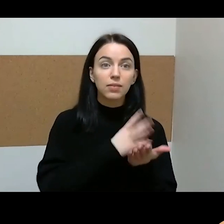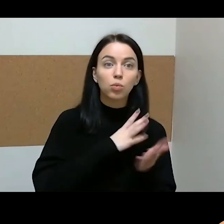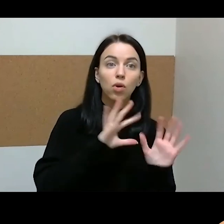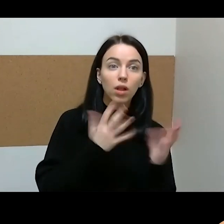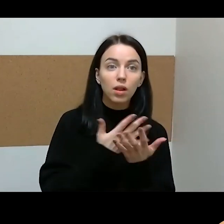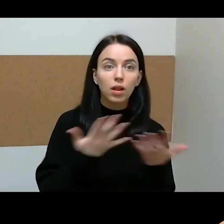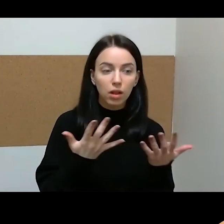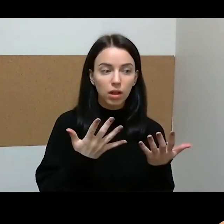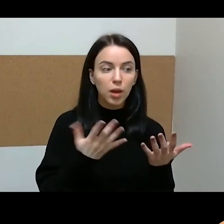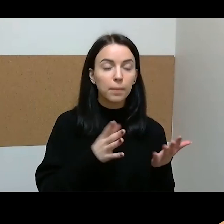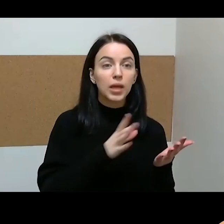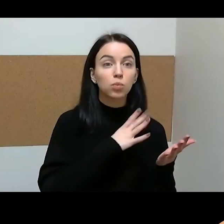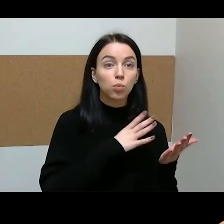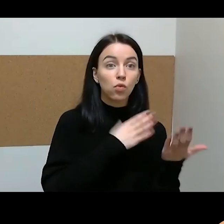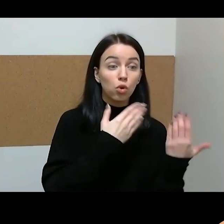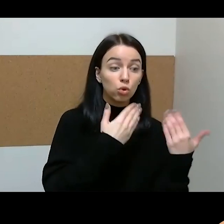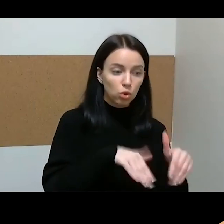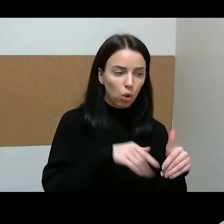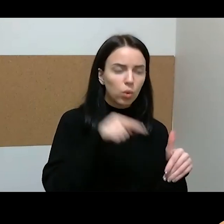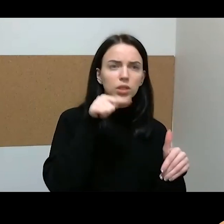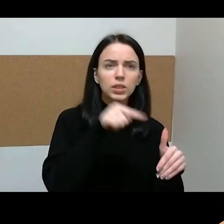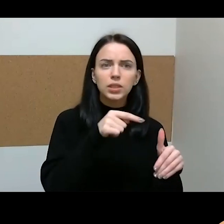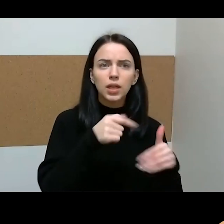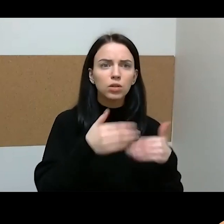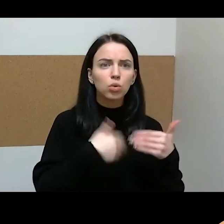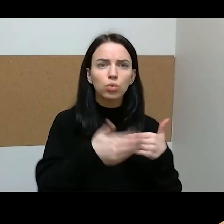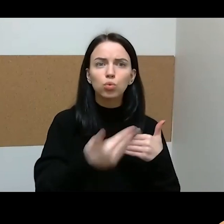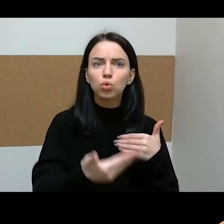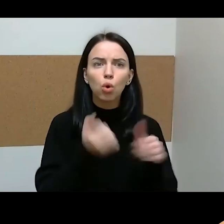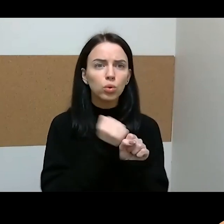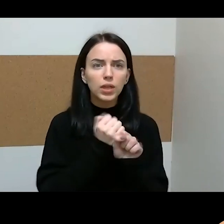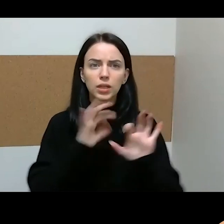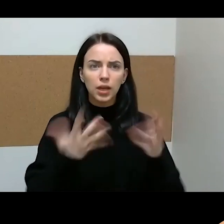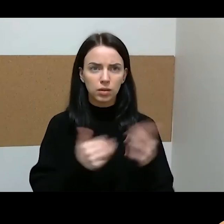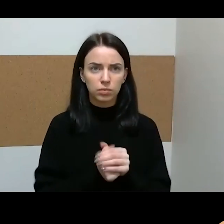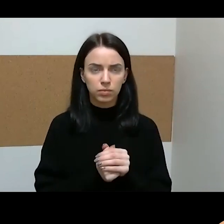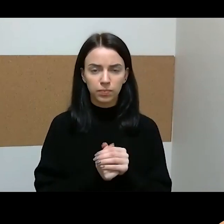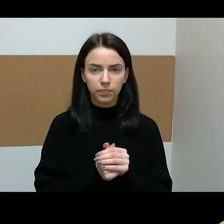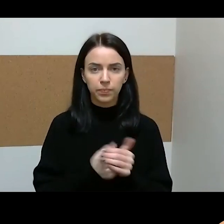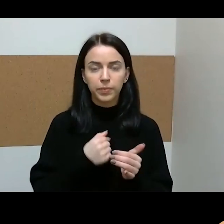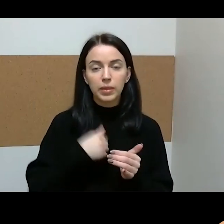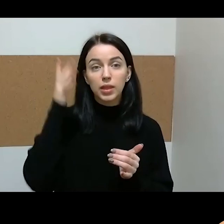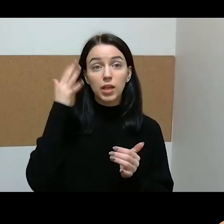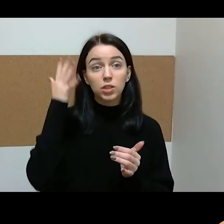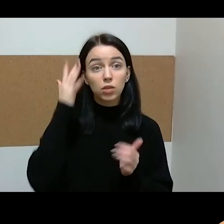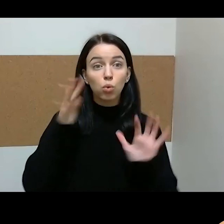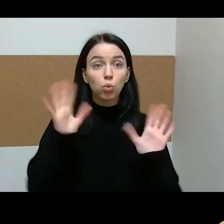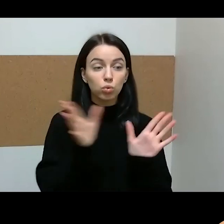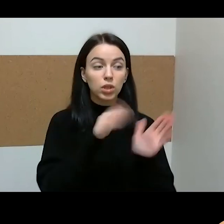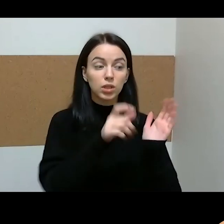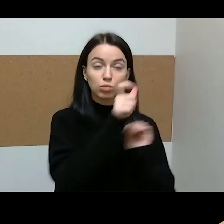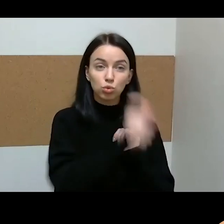ką tu darai su tuo. Ką tu su tuo darai. Tai aš manau, kad net ir labai sunkiomis aplinkybėmis augia žmonės,